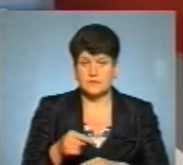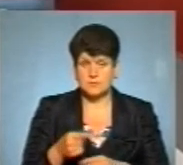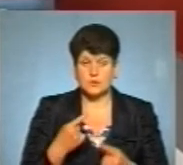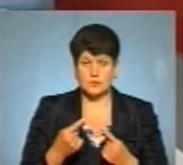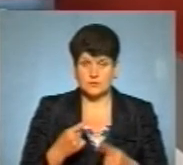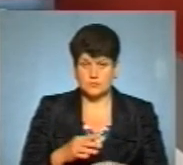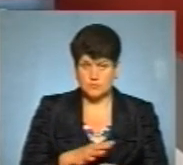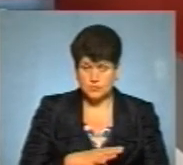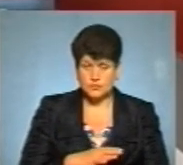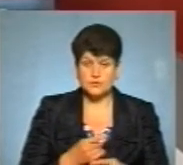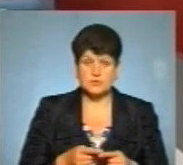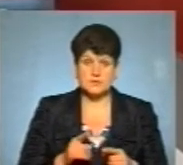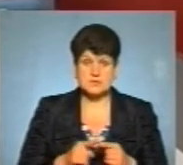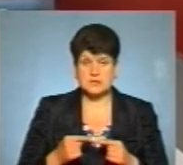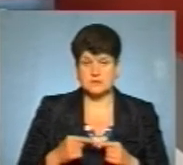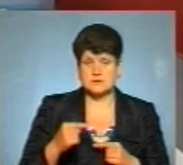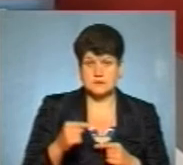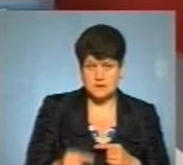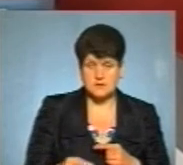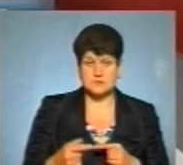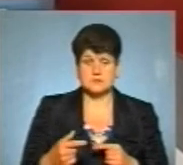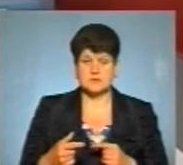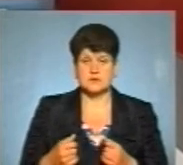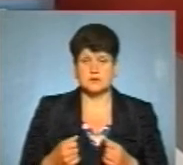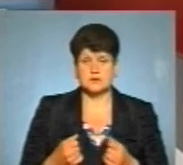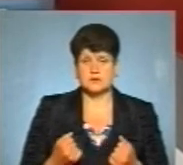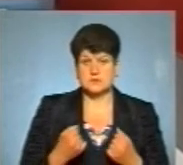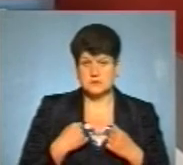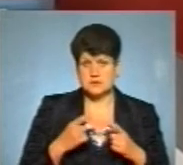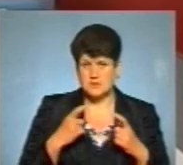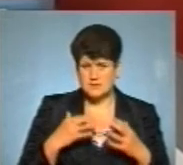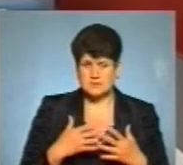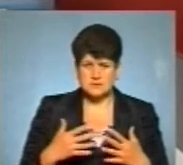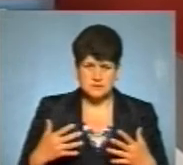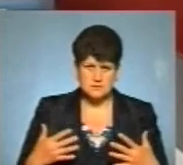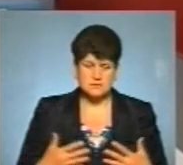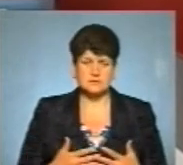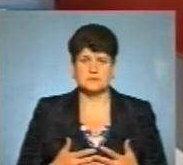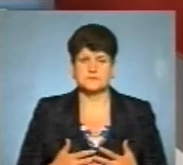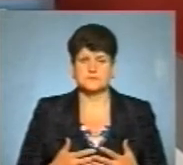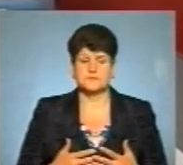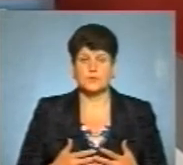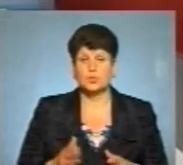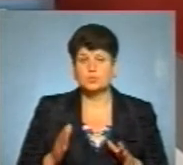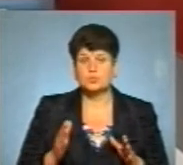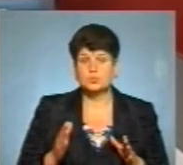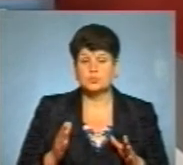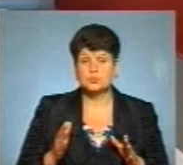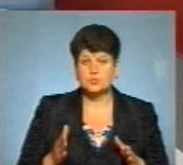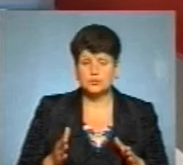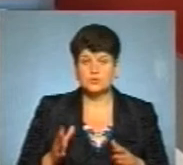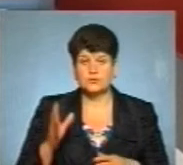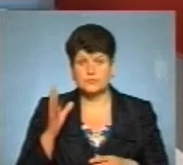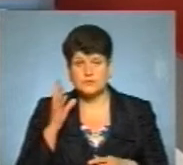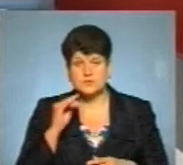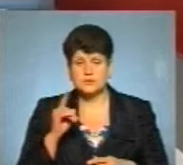говорилося, це дистанція, засоби захисту і тому подібне, то рахую,